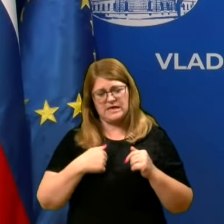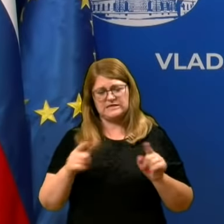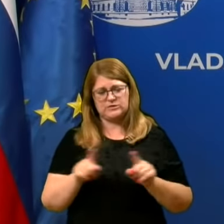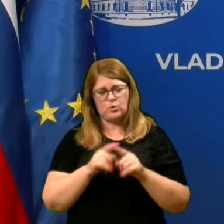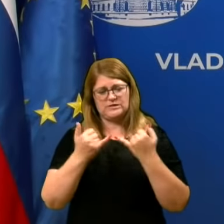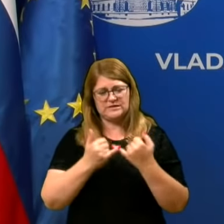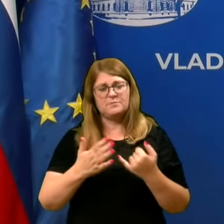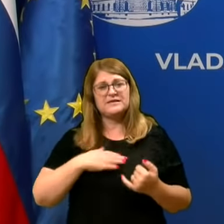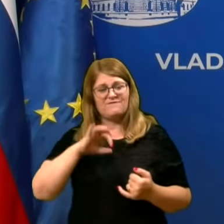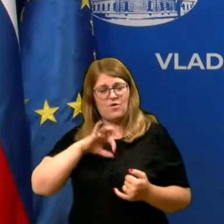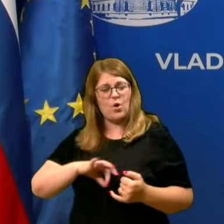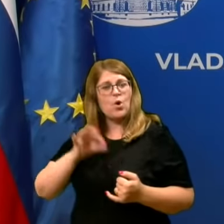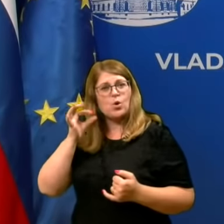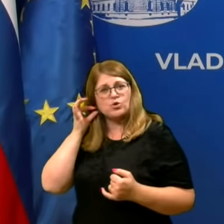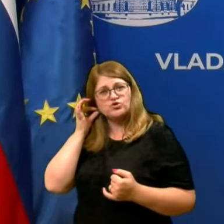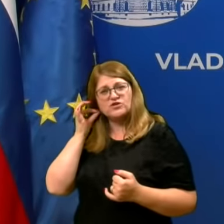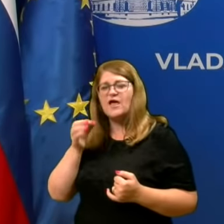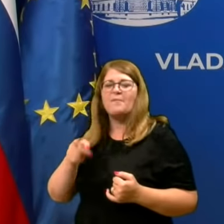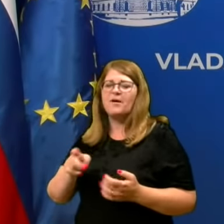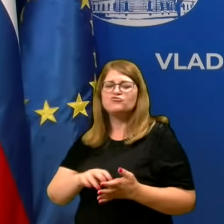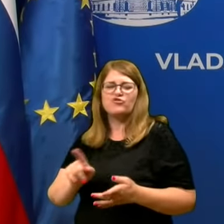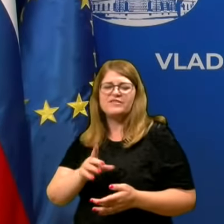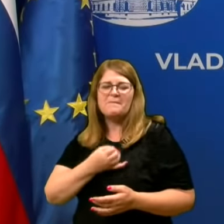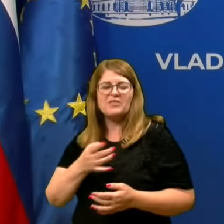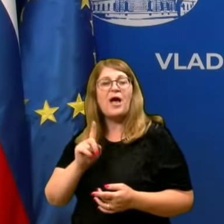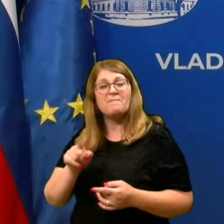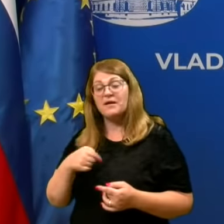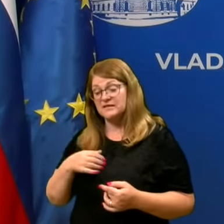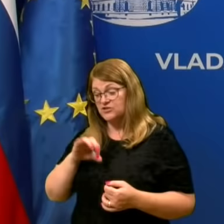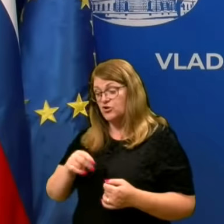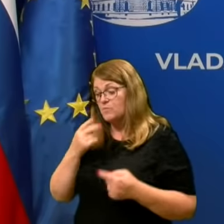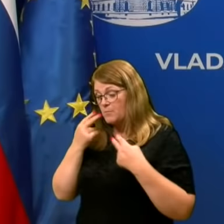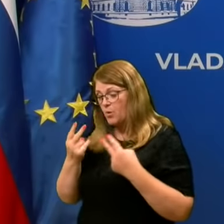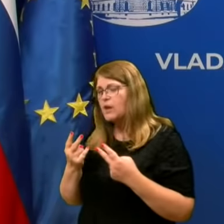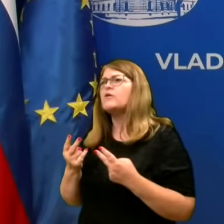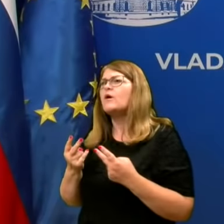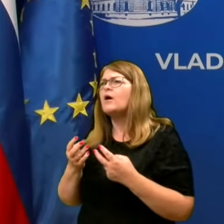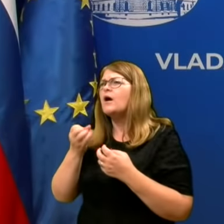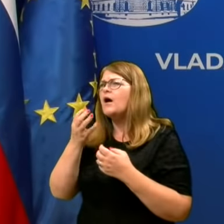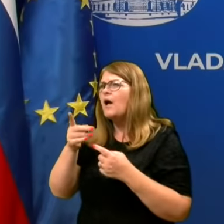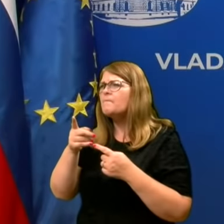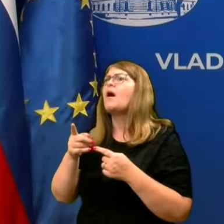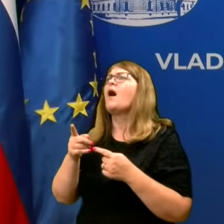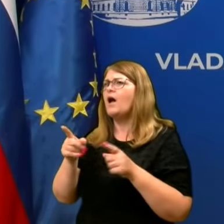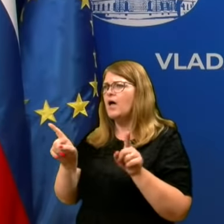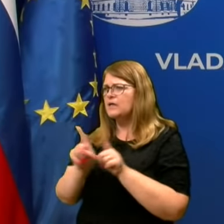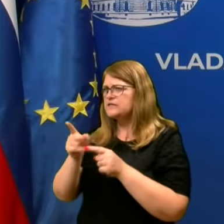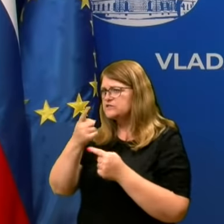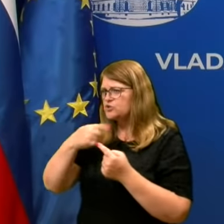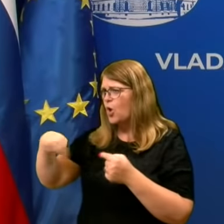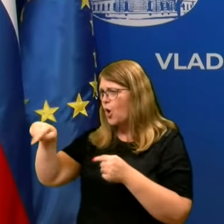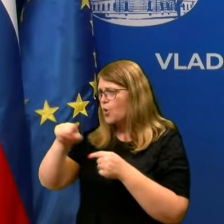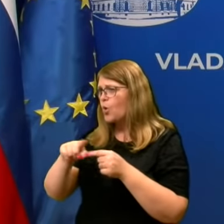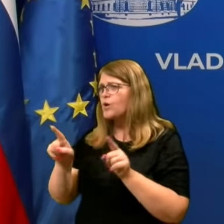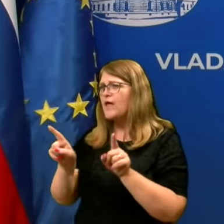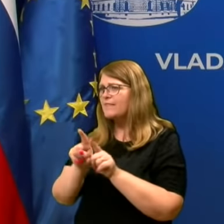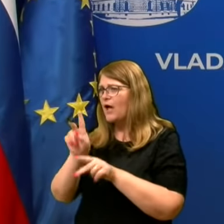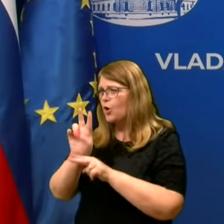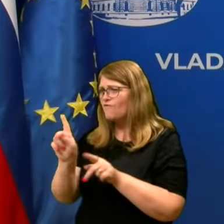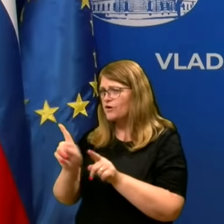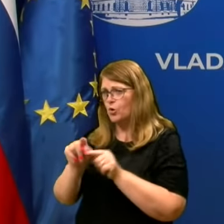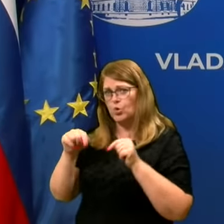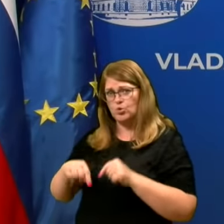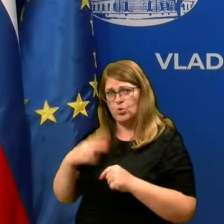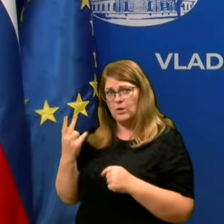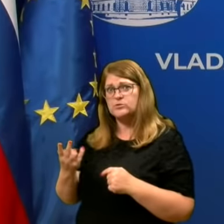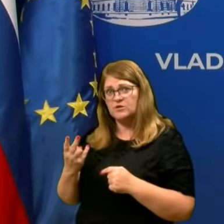svojo hčirkico, zdaj ni še za maturanski, ampak bi pogledal, da bo šla v isto okolje, ki je vsaj enako varno, kot kar je